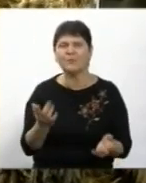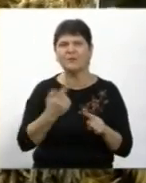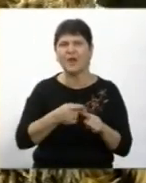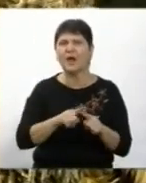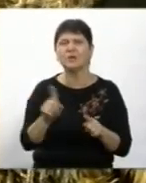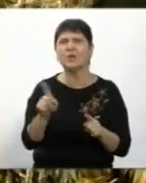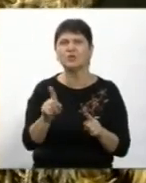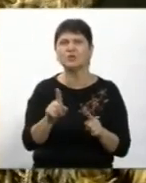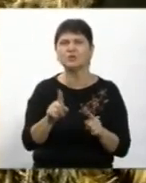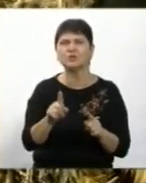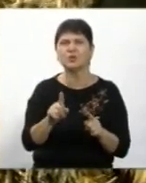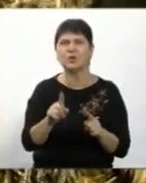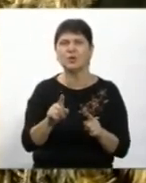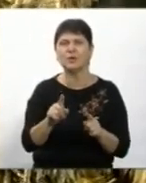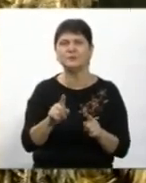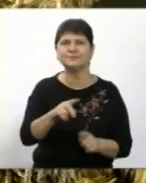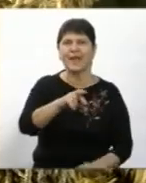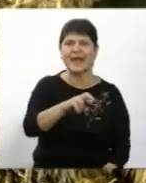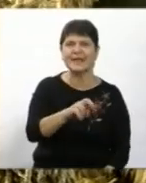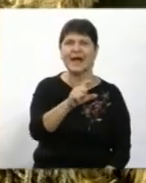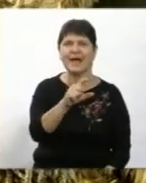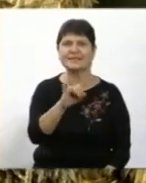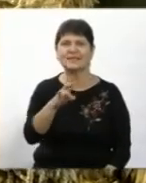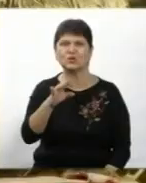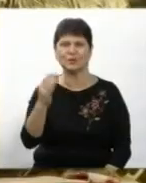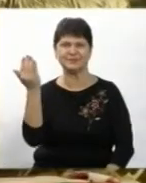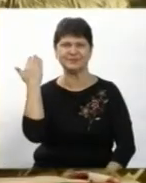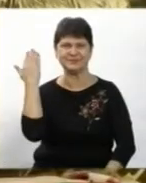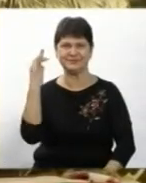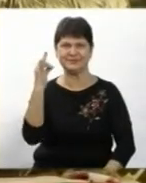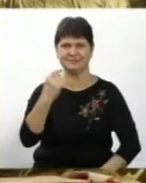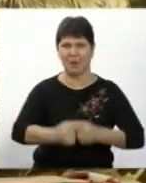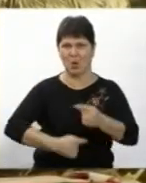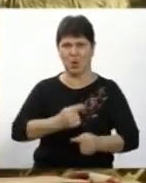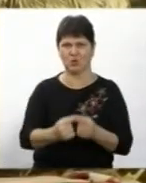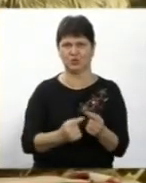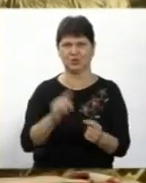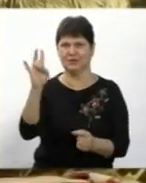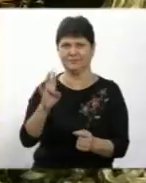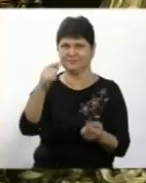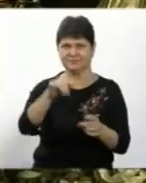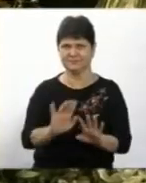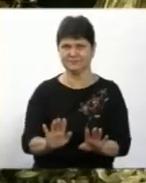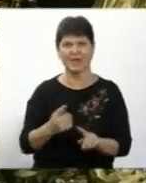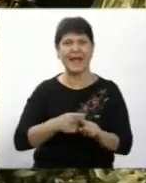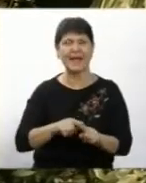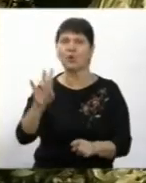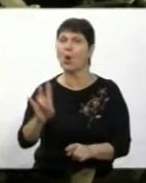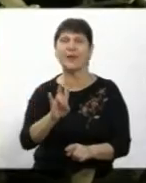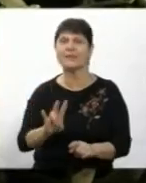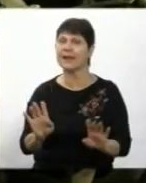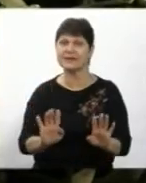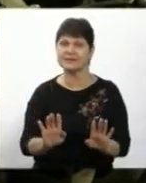язичного походження Це не християнське, але